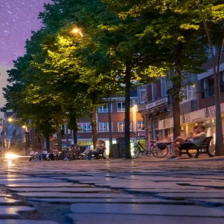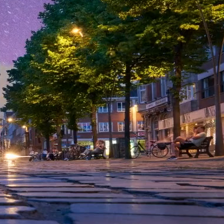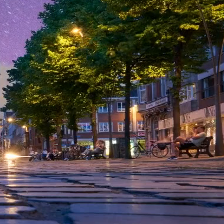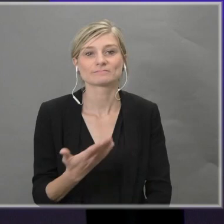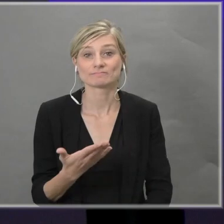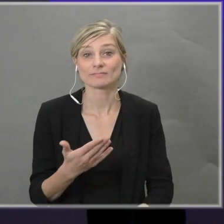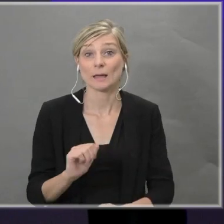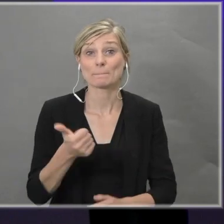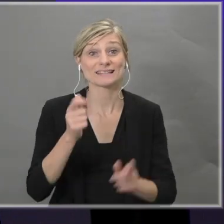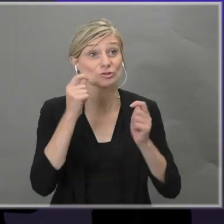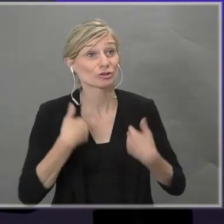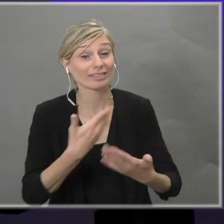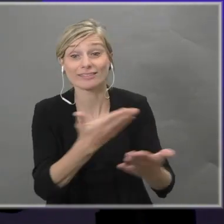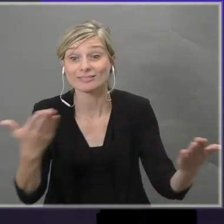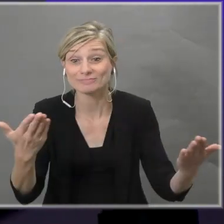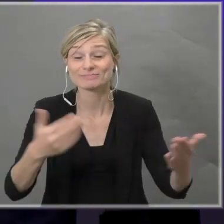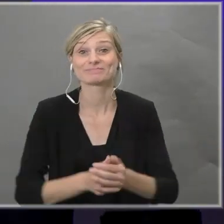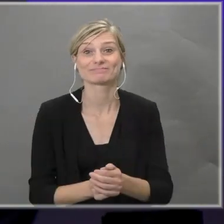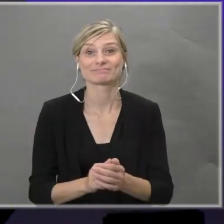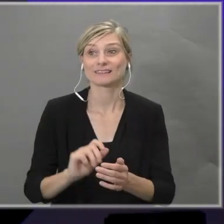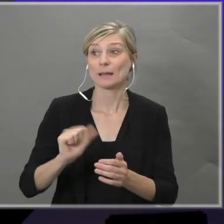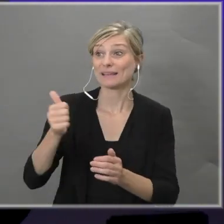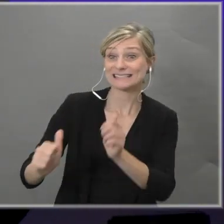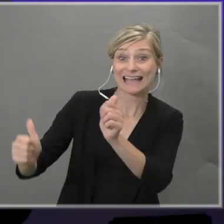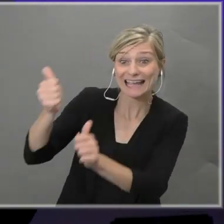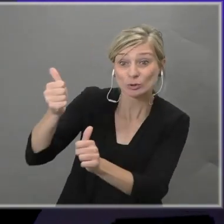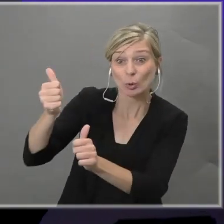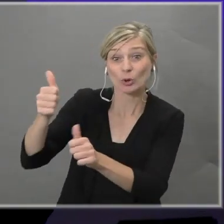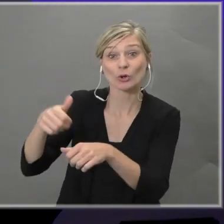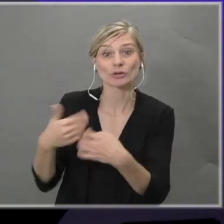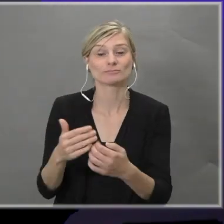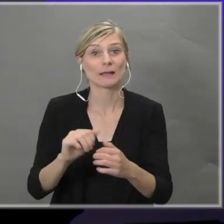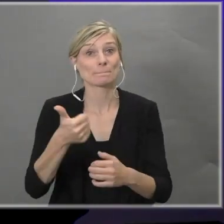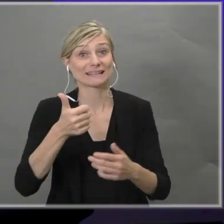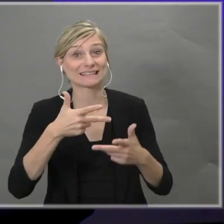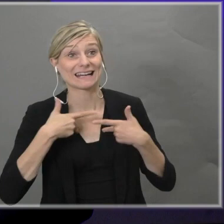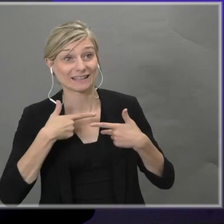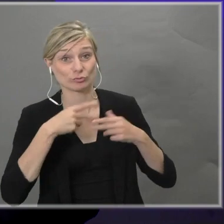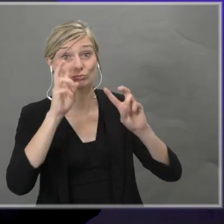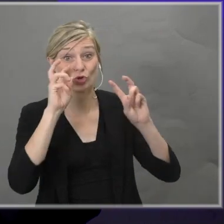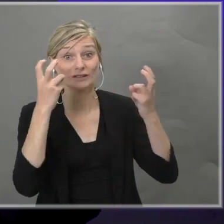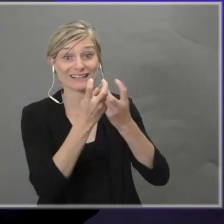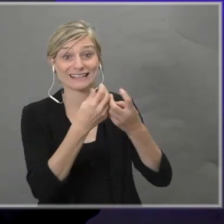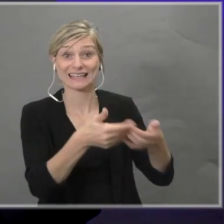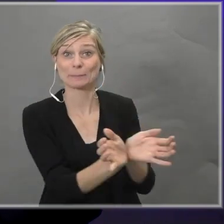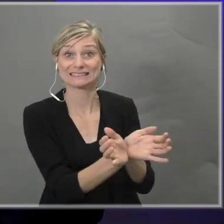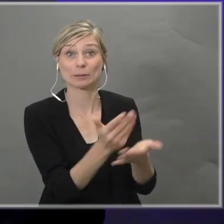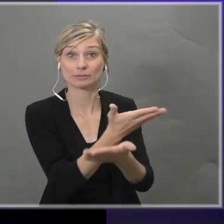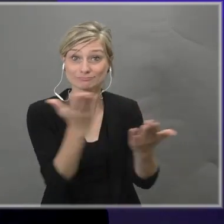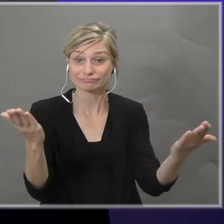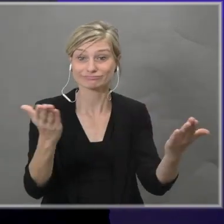Geachte studenten, geachte rector, geachte leden van de universitaire gemeenschap.